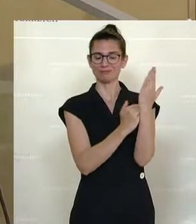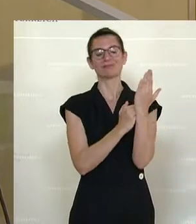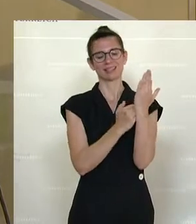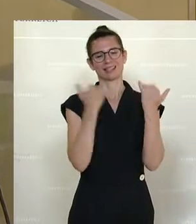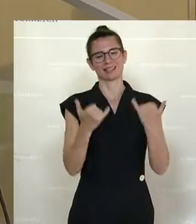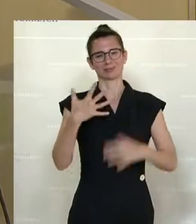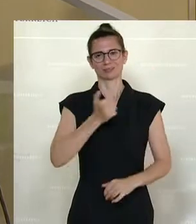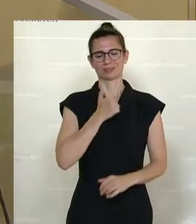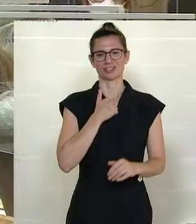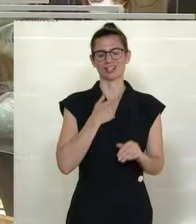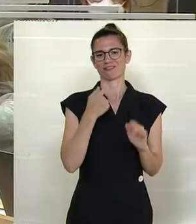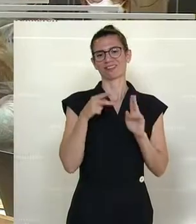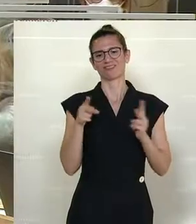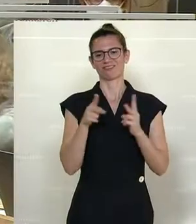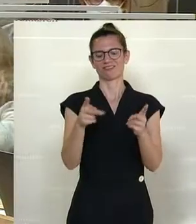auf den Weg.